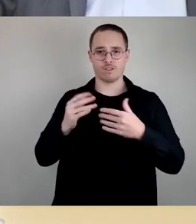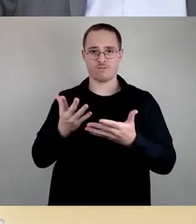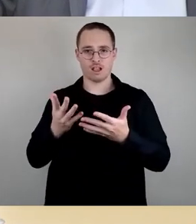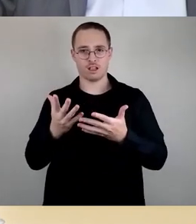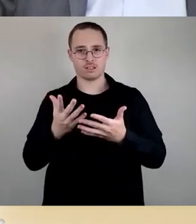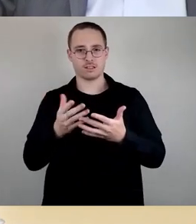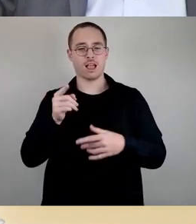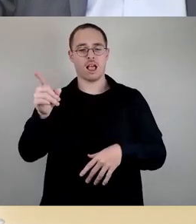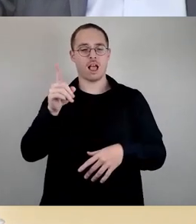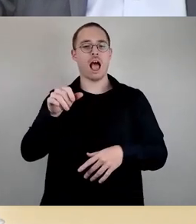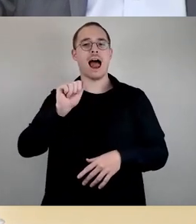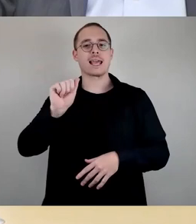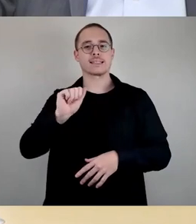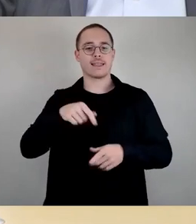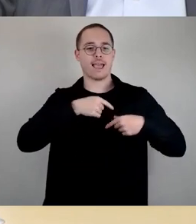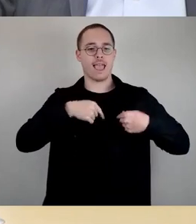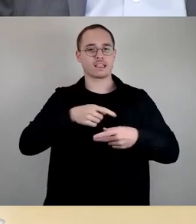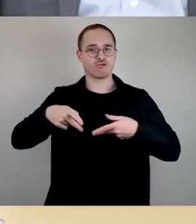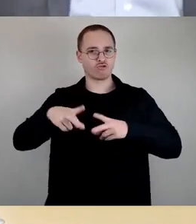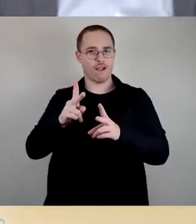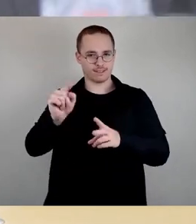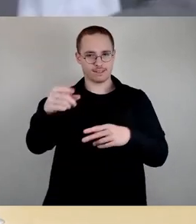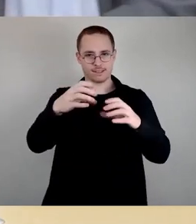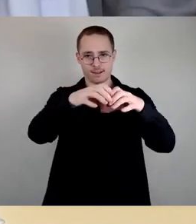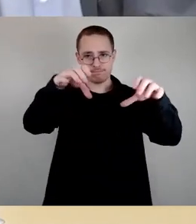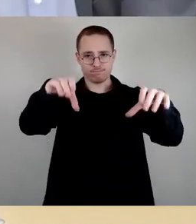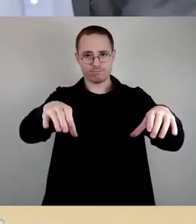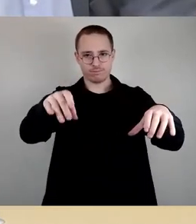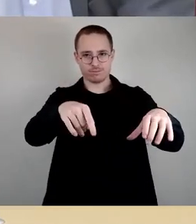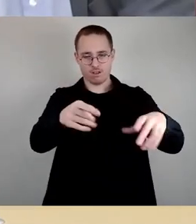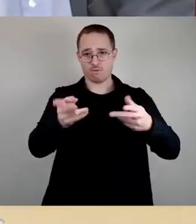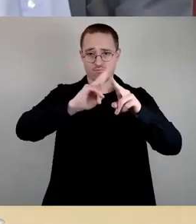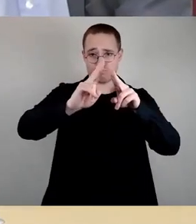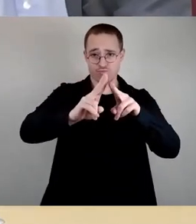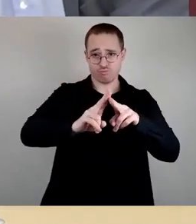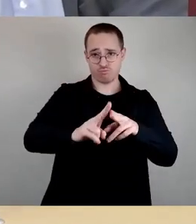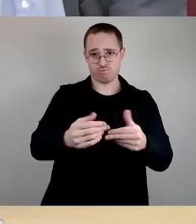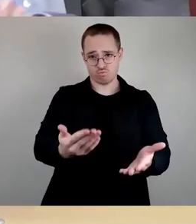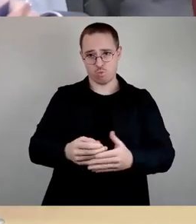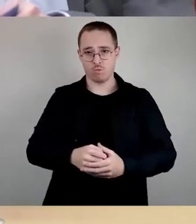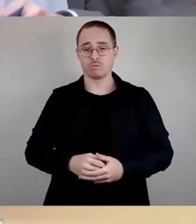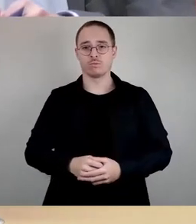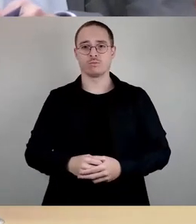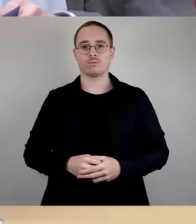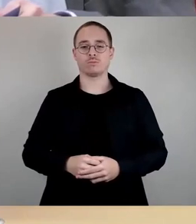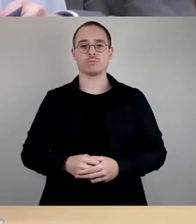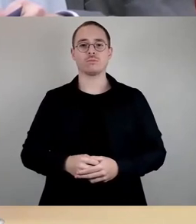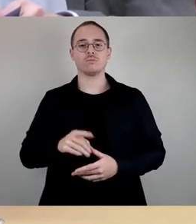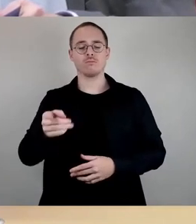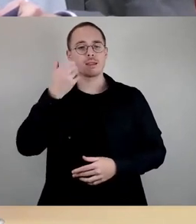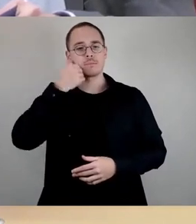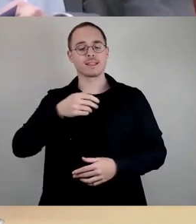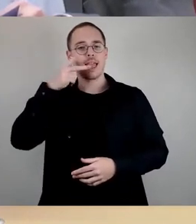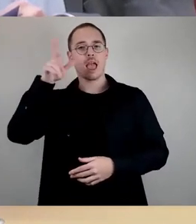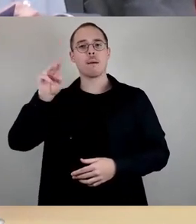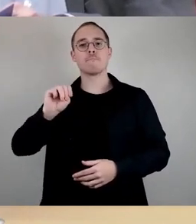-Herzen-Straße und die entsprechende Herrichtung. Ich würde Herrn Kühn kurz bitten, uns